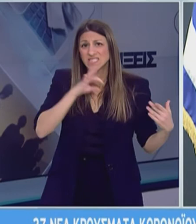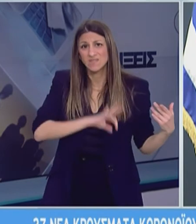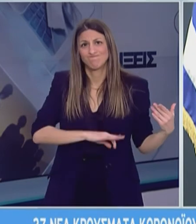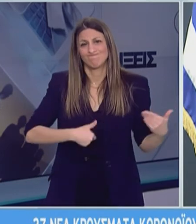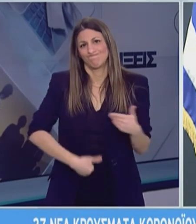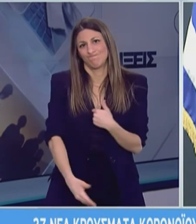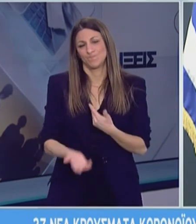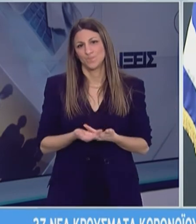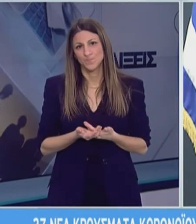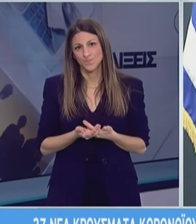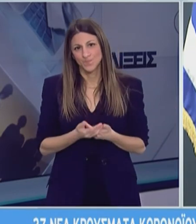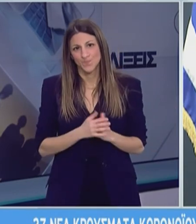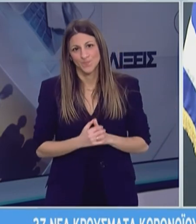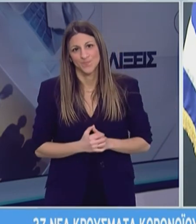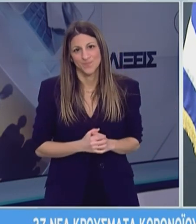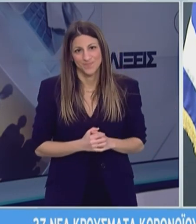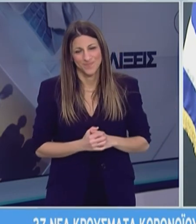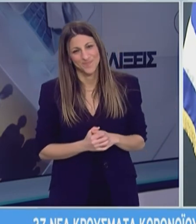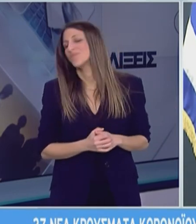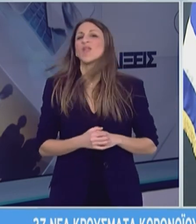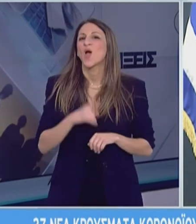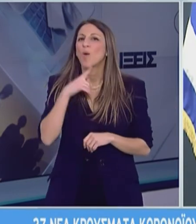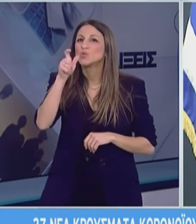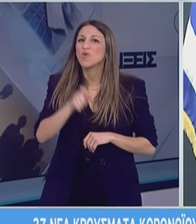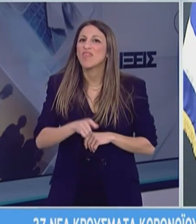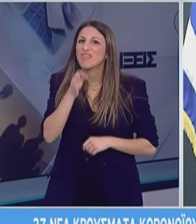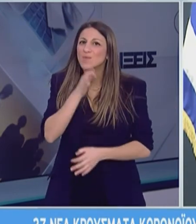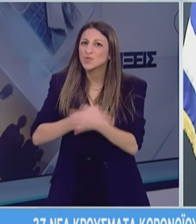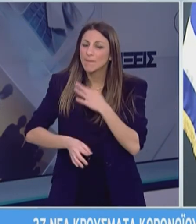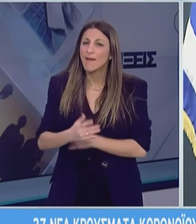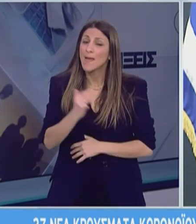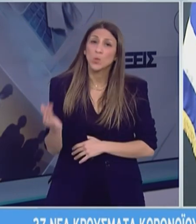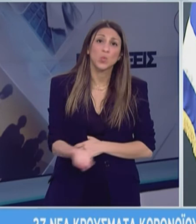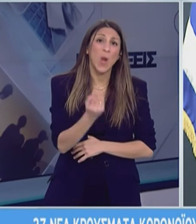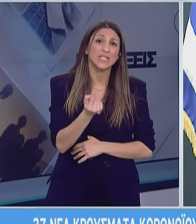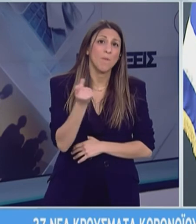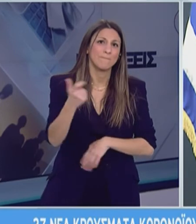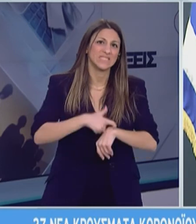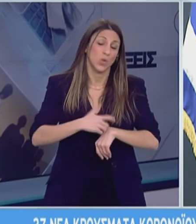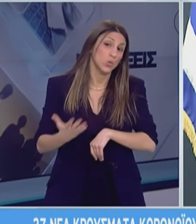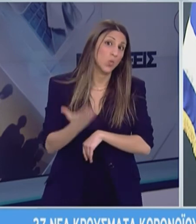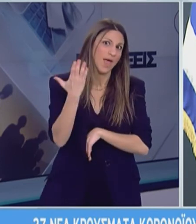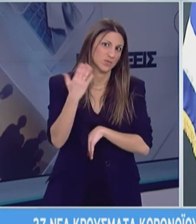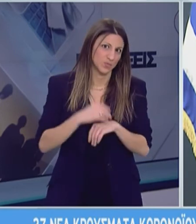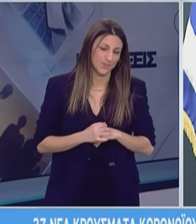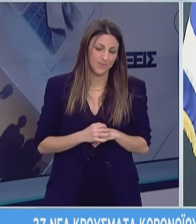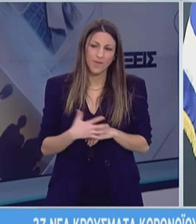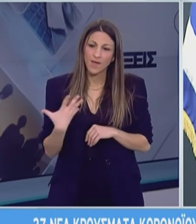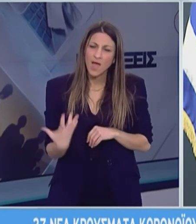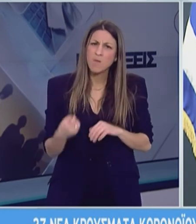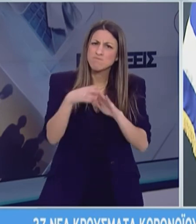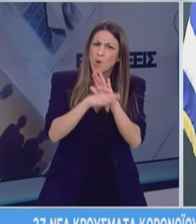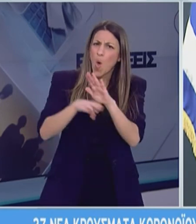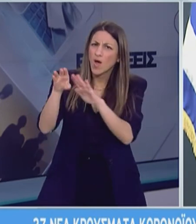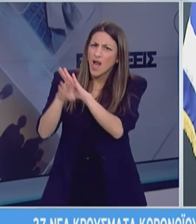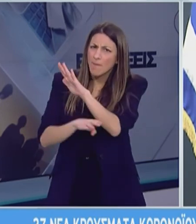η οποία τουλάχιστον, όπως λέει η δημοσιογράφος, πρέπει να είναι τουλάχιστον 30 λεπτά της ώρας. Υπάρχουν ένα σωρό προγράμματα